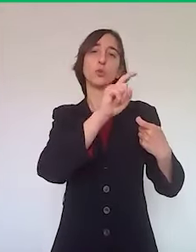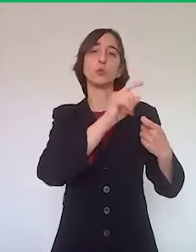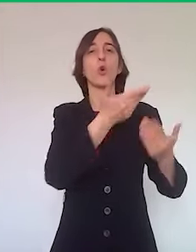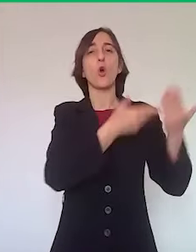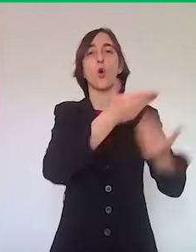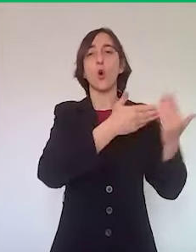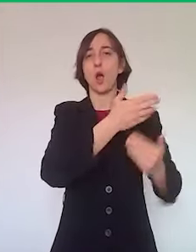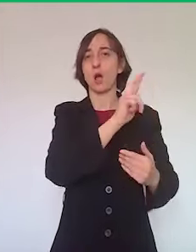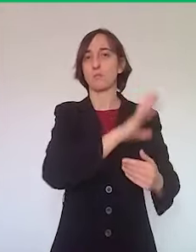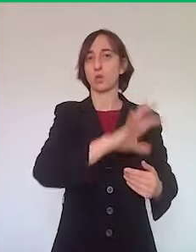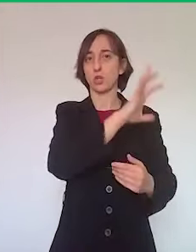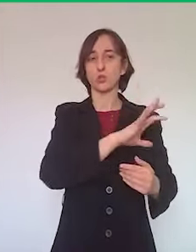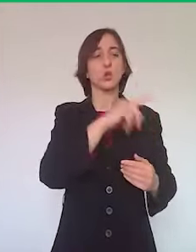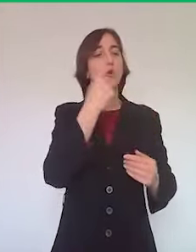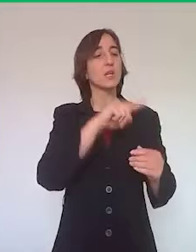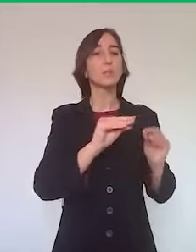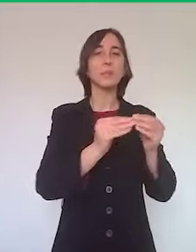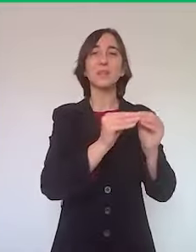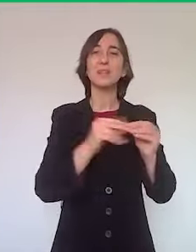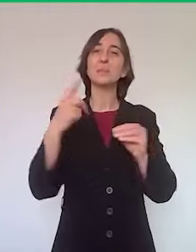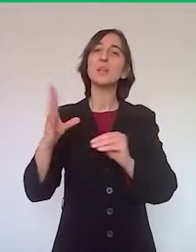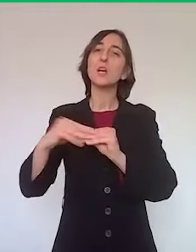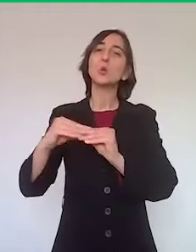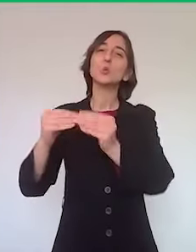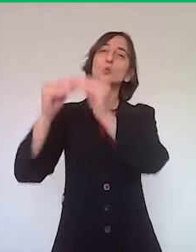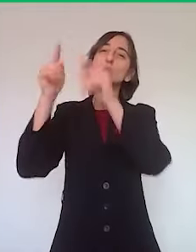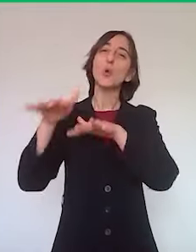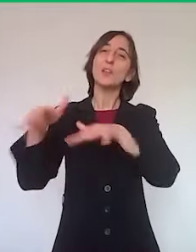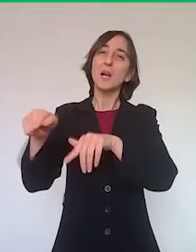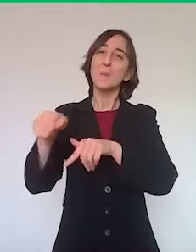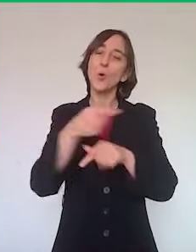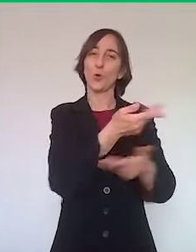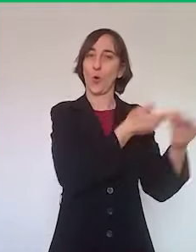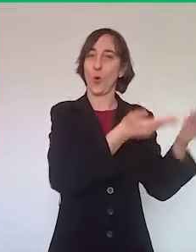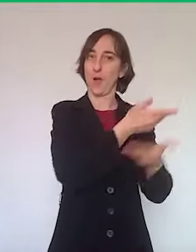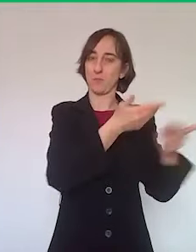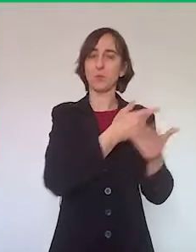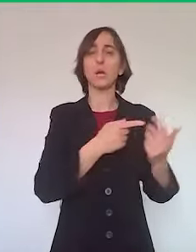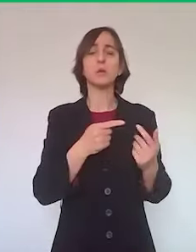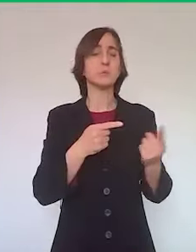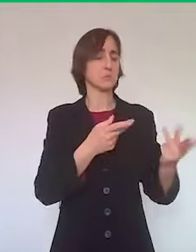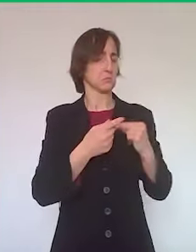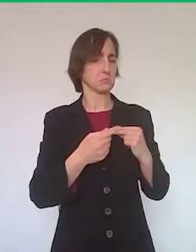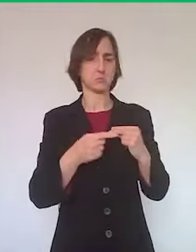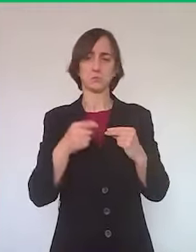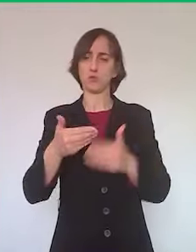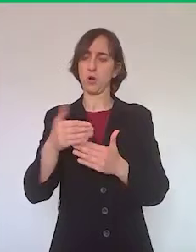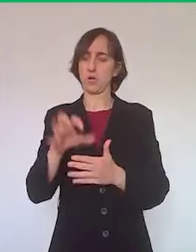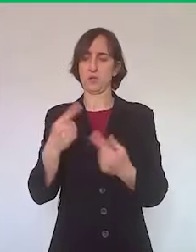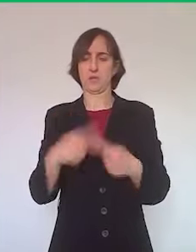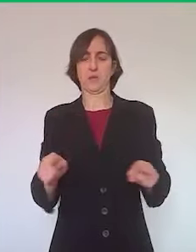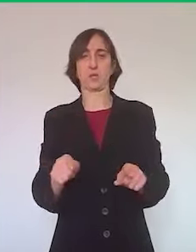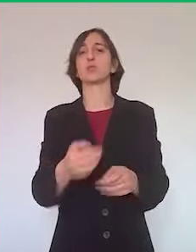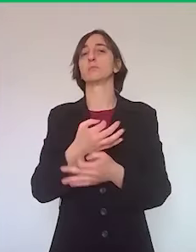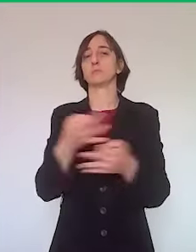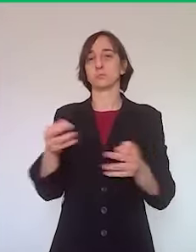perfezionamento di tutte le pratiche per la ricostruzione. Allora, ringrazio anche l'architetto Cesarini